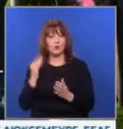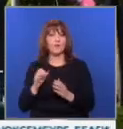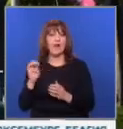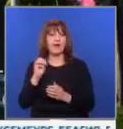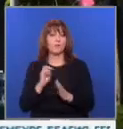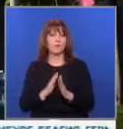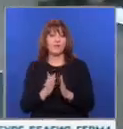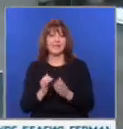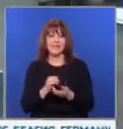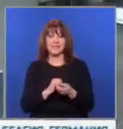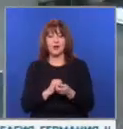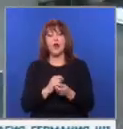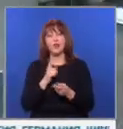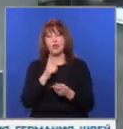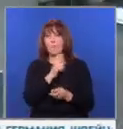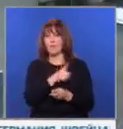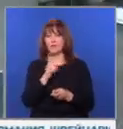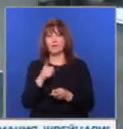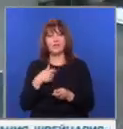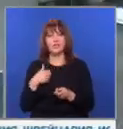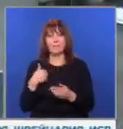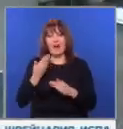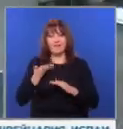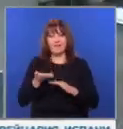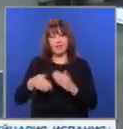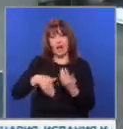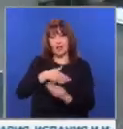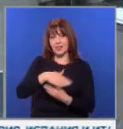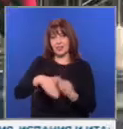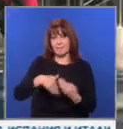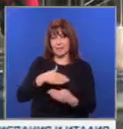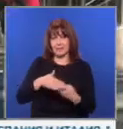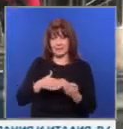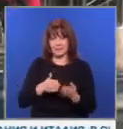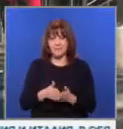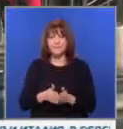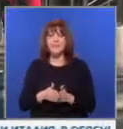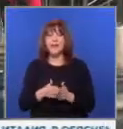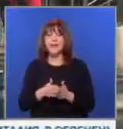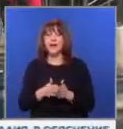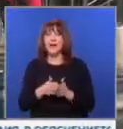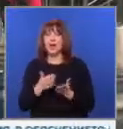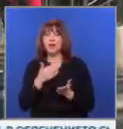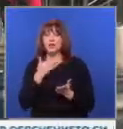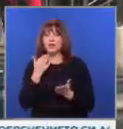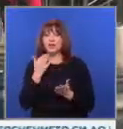но предупреди за извършена външна атака срещу демокрацията и проевропейското бъдеще на страната. По думите и чуждестранни сили, които